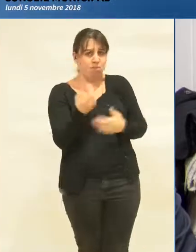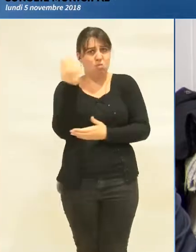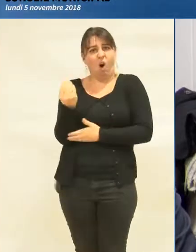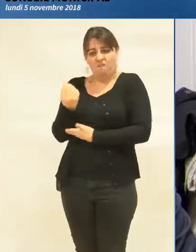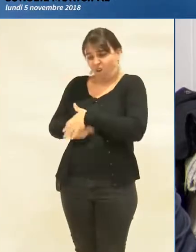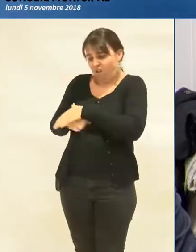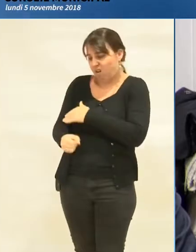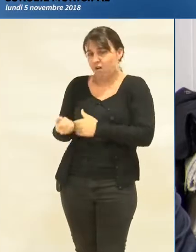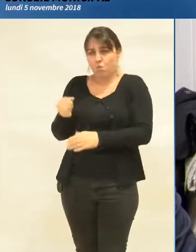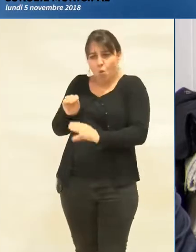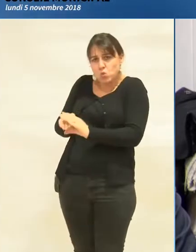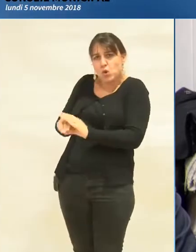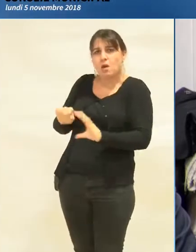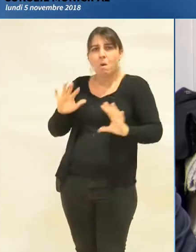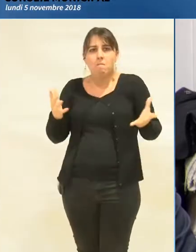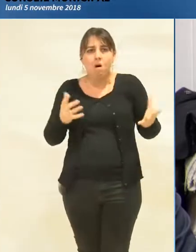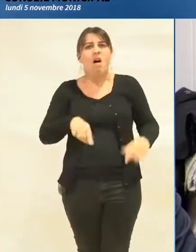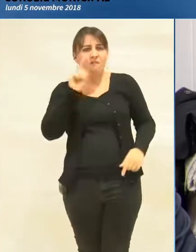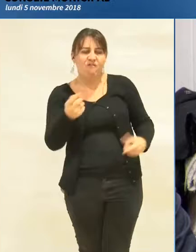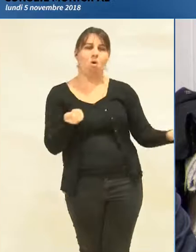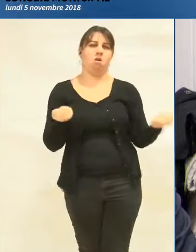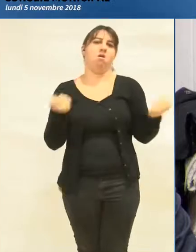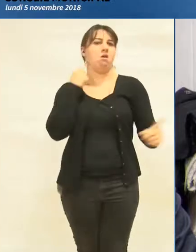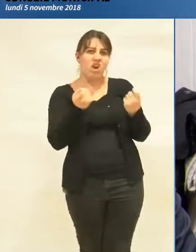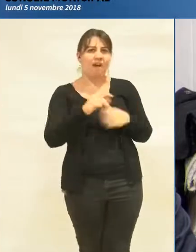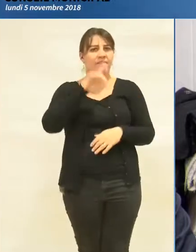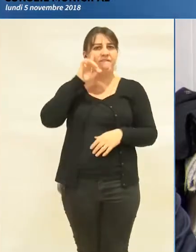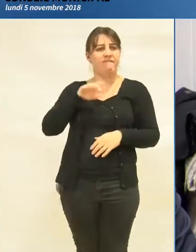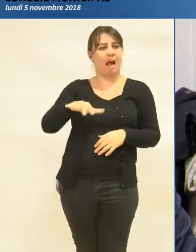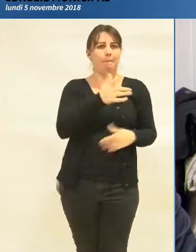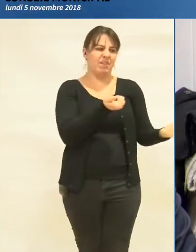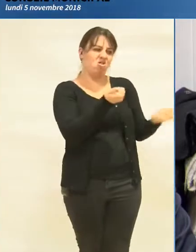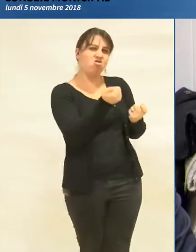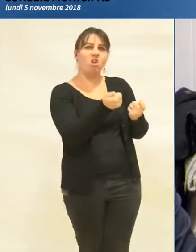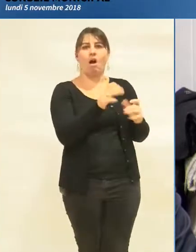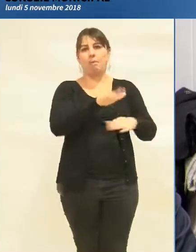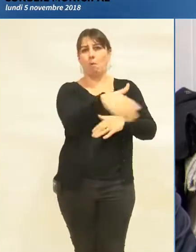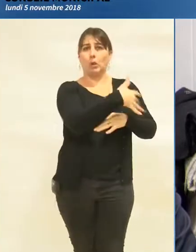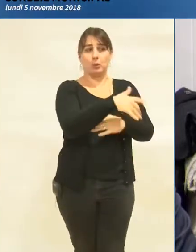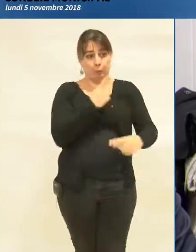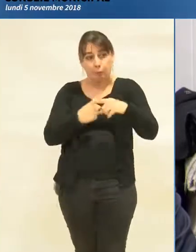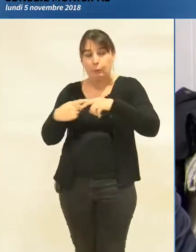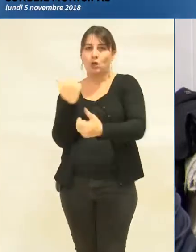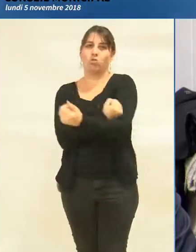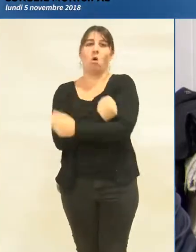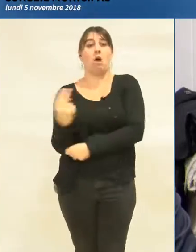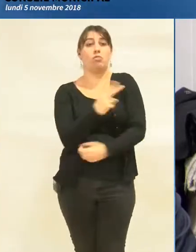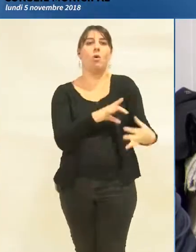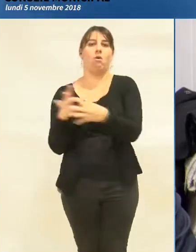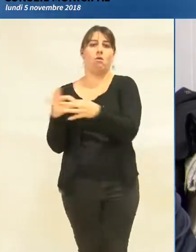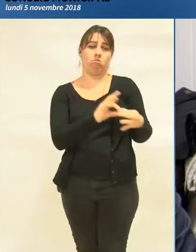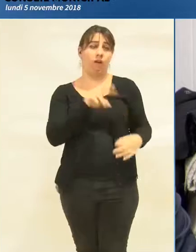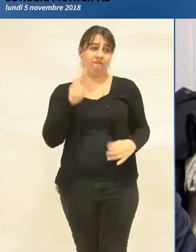enfants. Alors c'est cela qu'il faut combattre. C'est la traite et la drogue dans notre ville qui est de plus en plus,